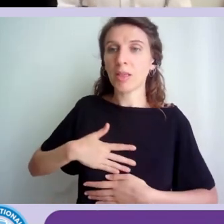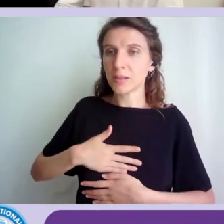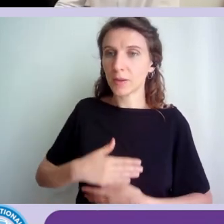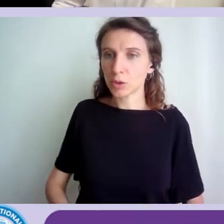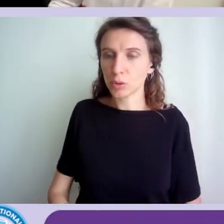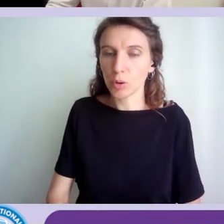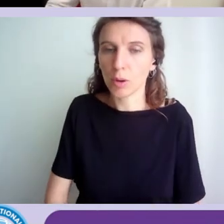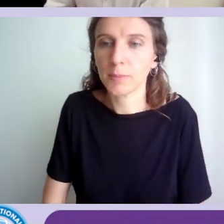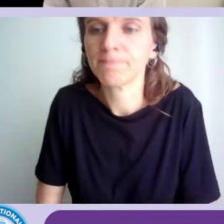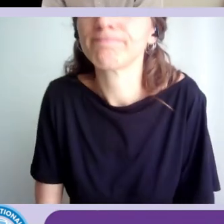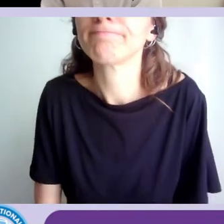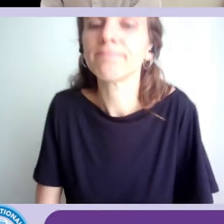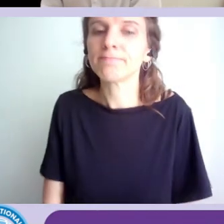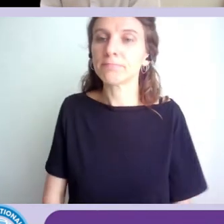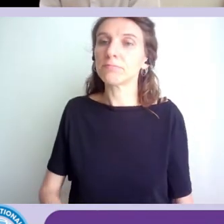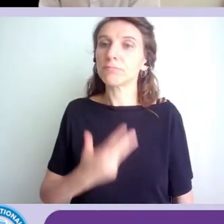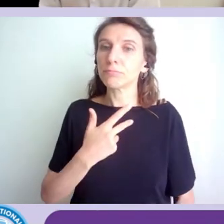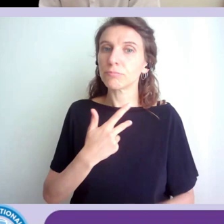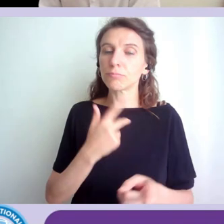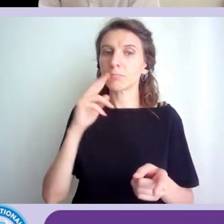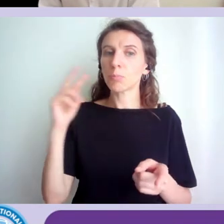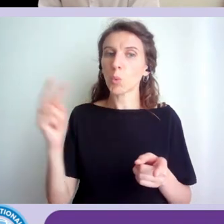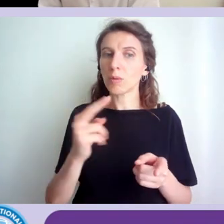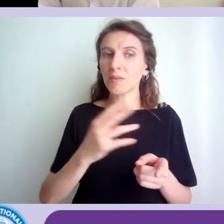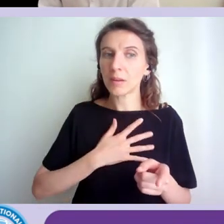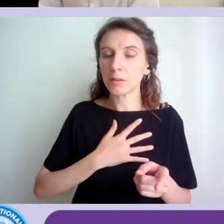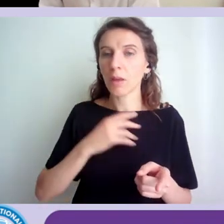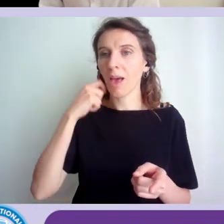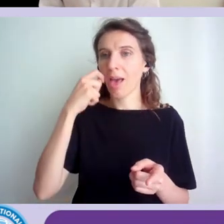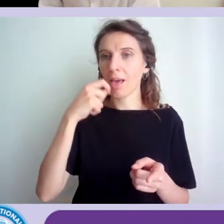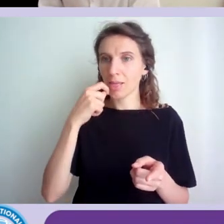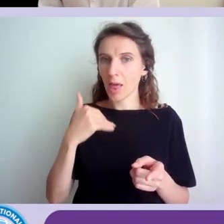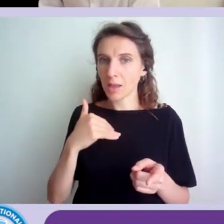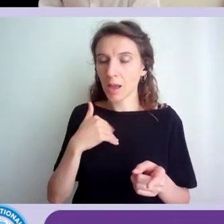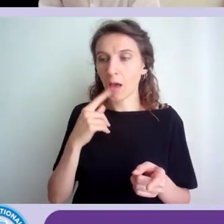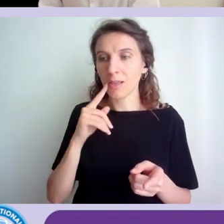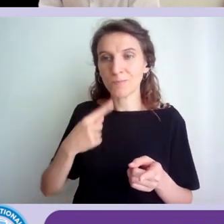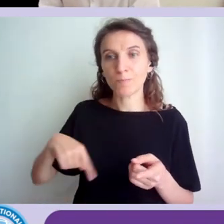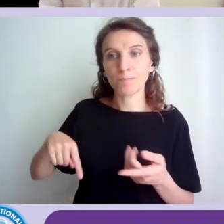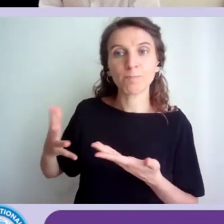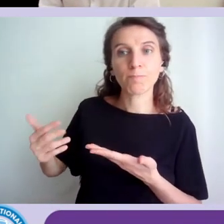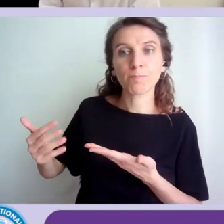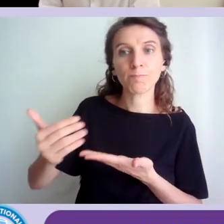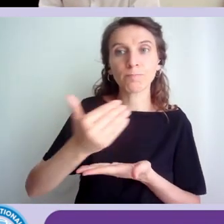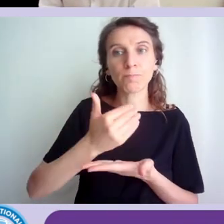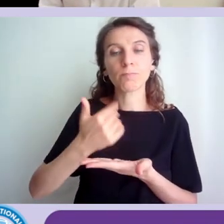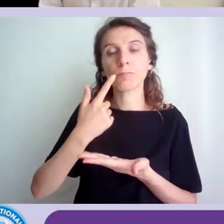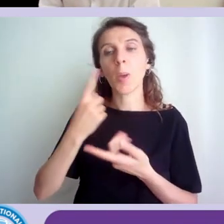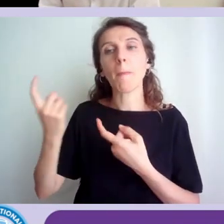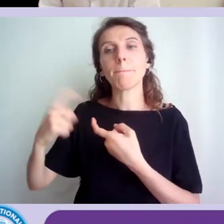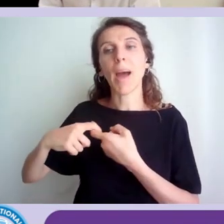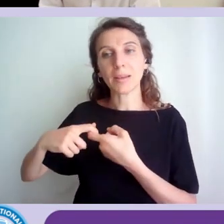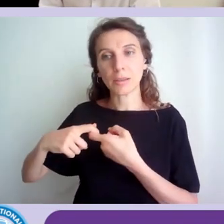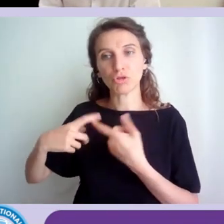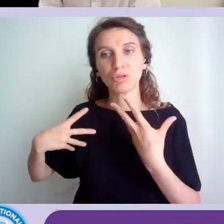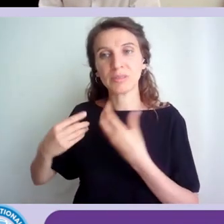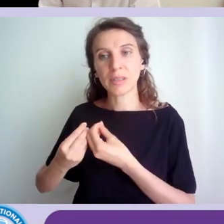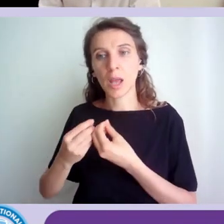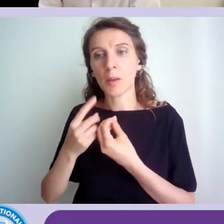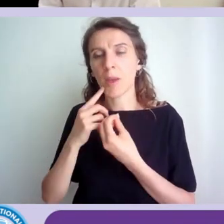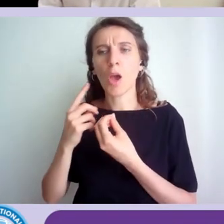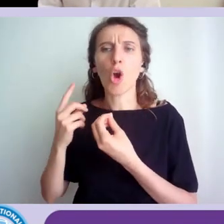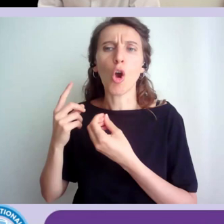secondo me interessanti da questo punto di vista, che abbiamo raccolto in partnership con tante